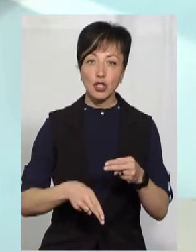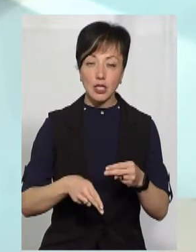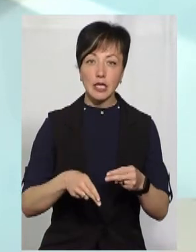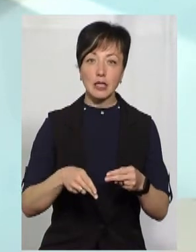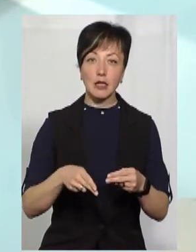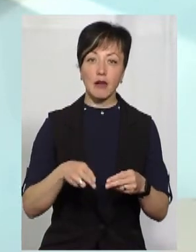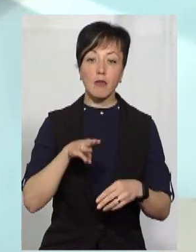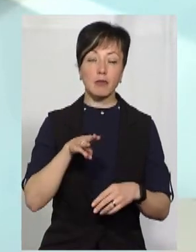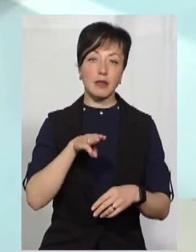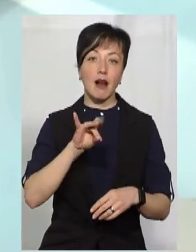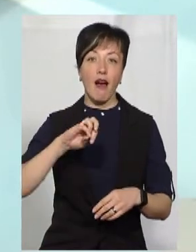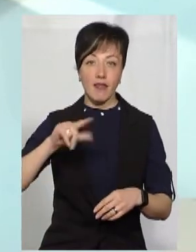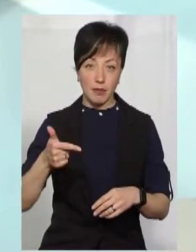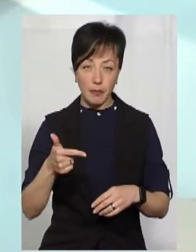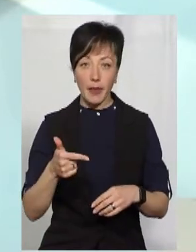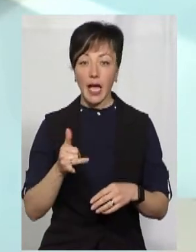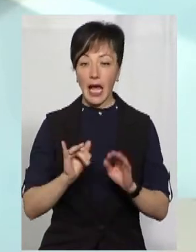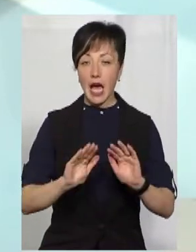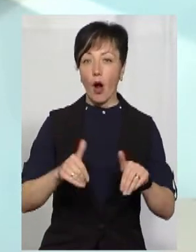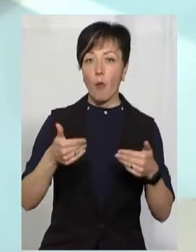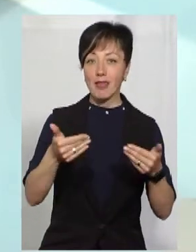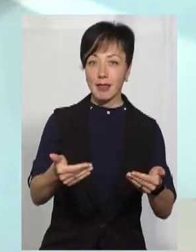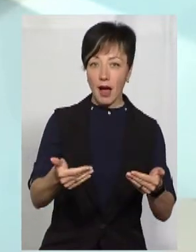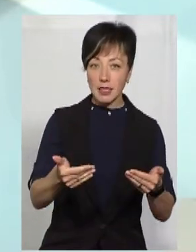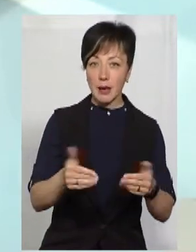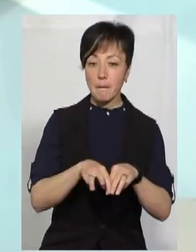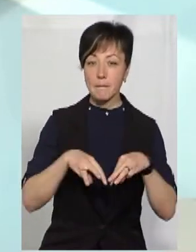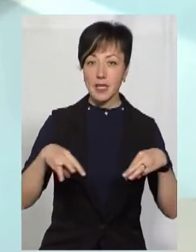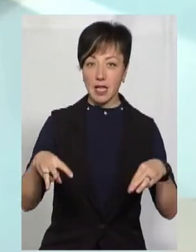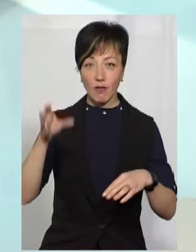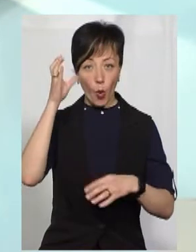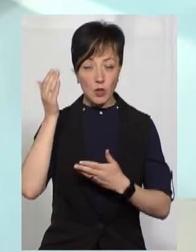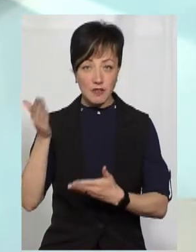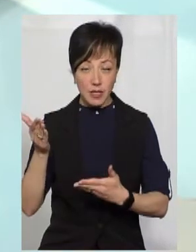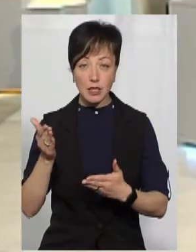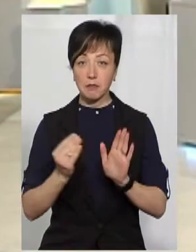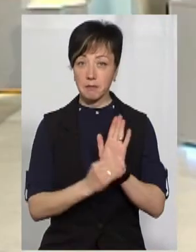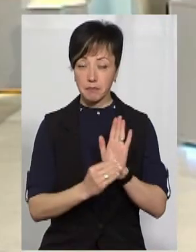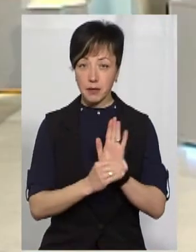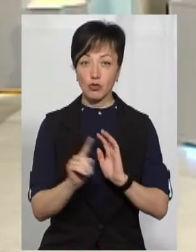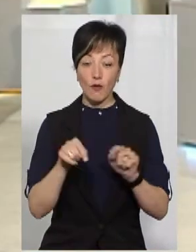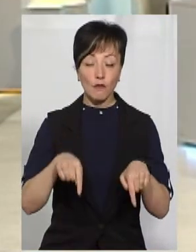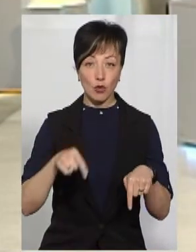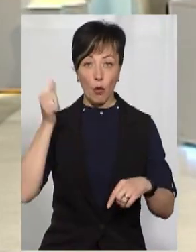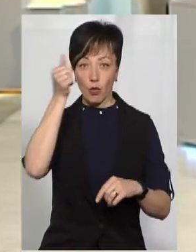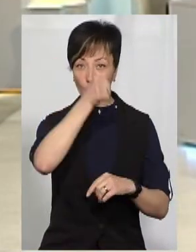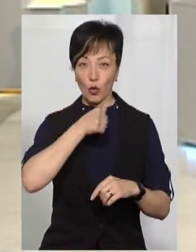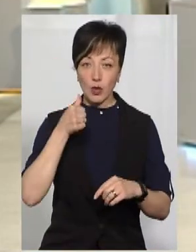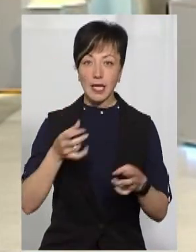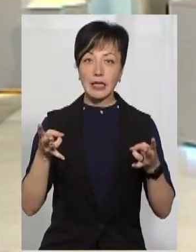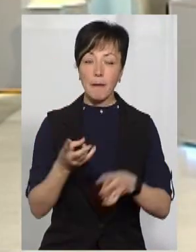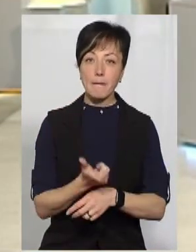нас наприкінці травня. І рекомендації Міністерства освіти разом з тим говорять про те, що в цьому році